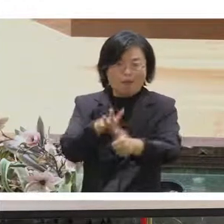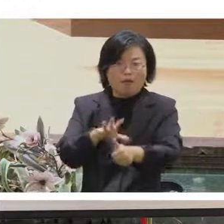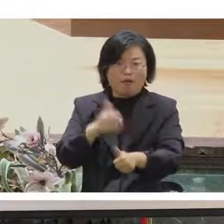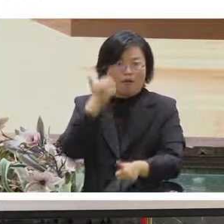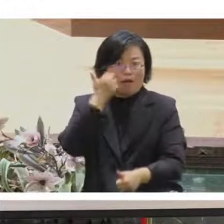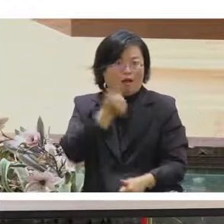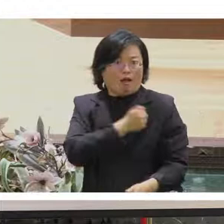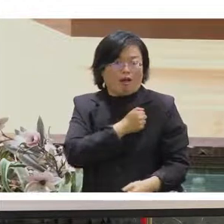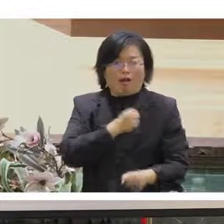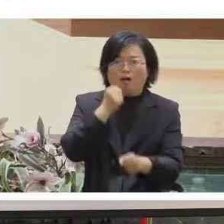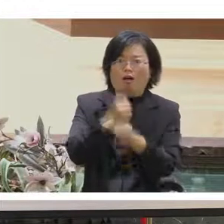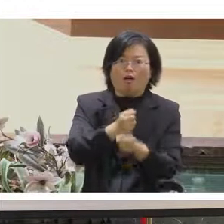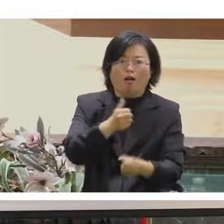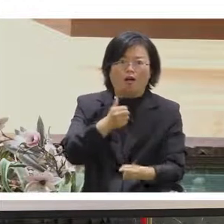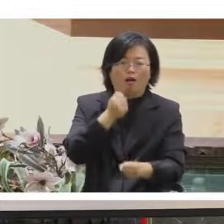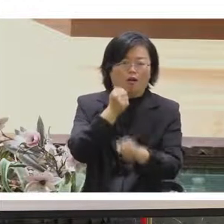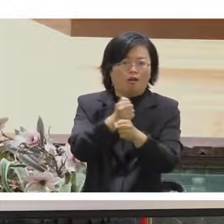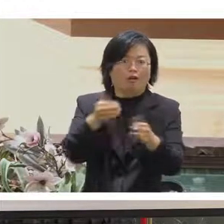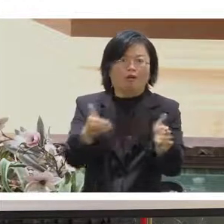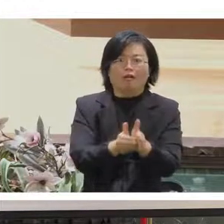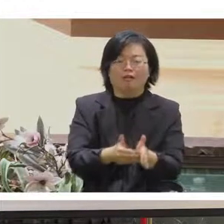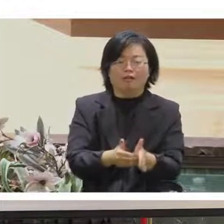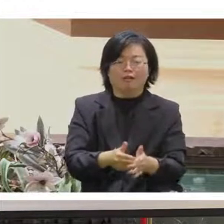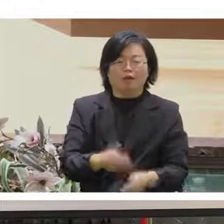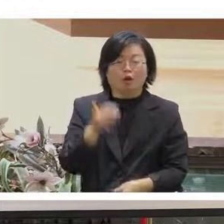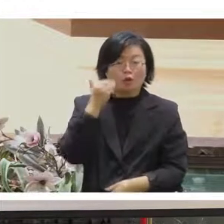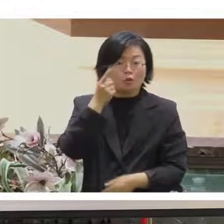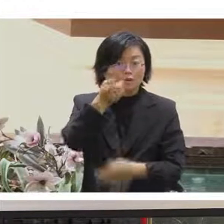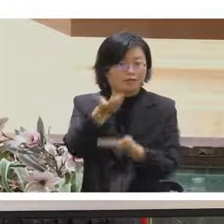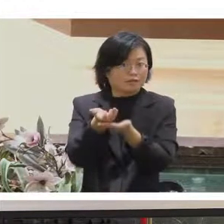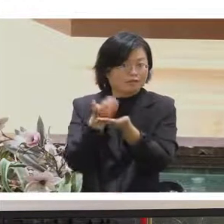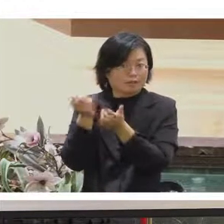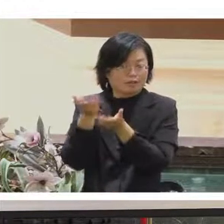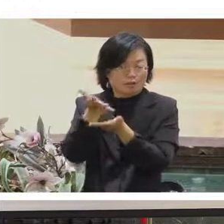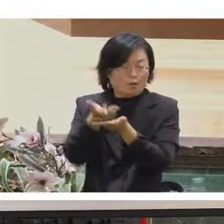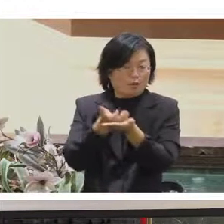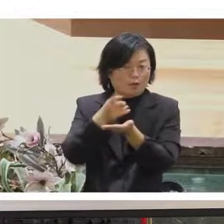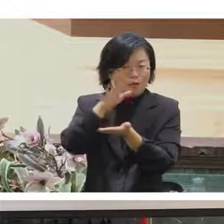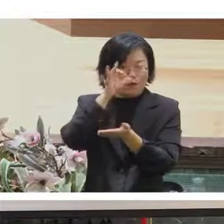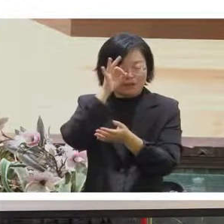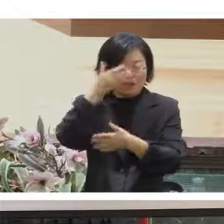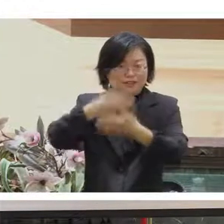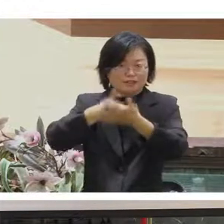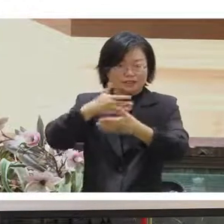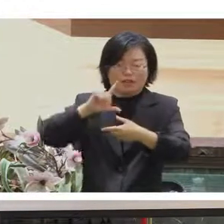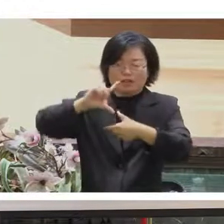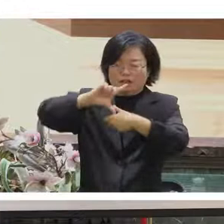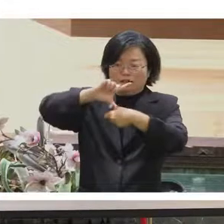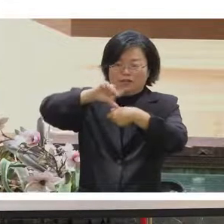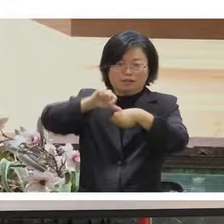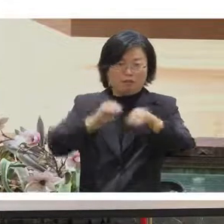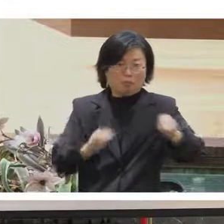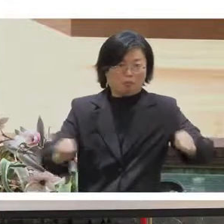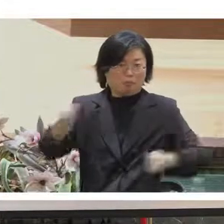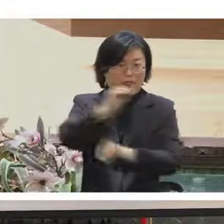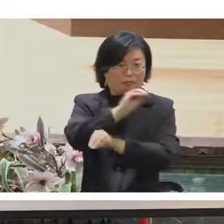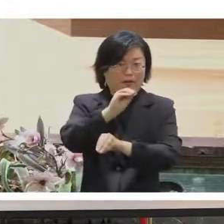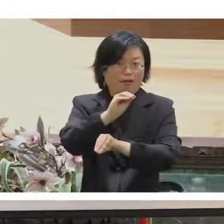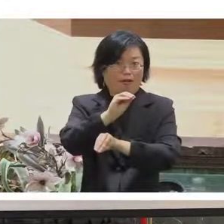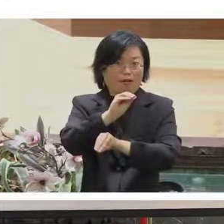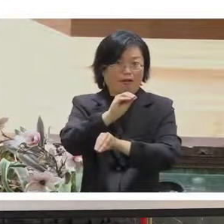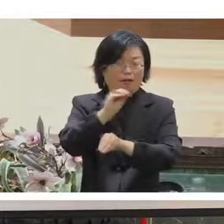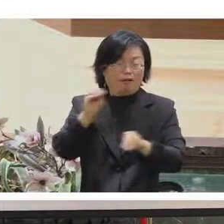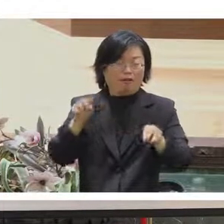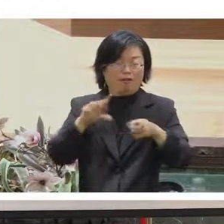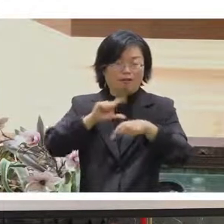誤就是我們如果大家有看前陣子的某一部電影它其實就有一些時間逆轉的一個梗然後我們就是